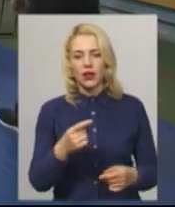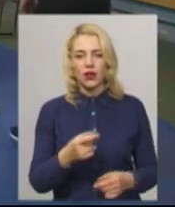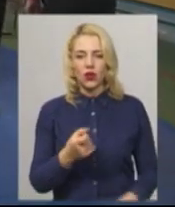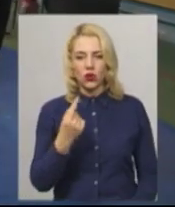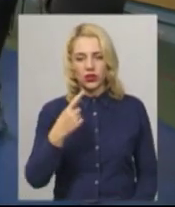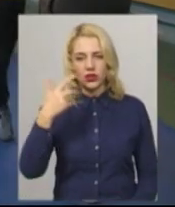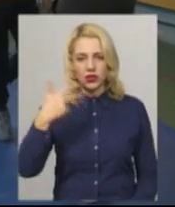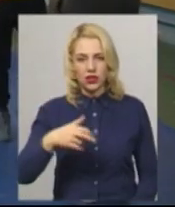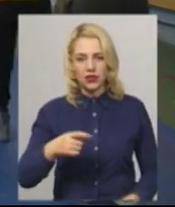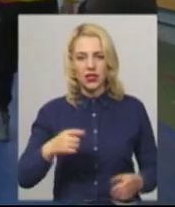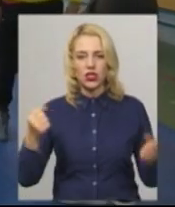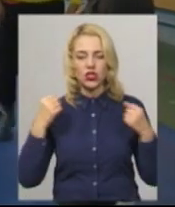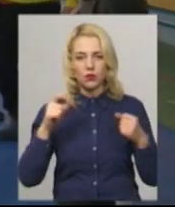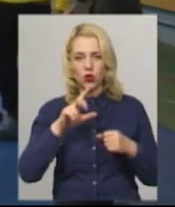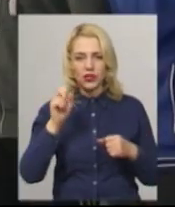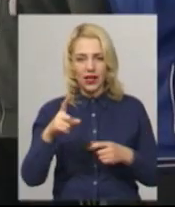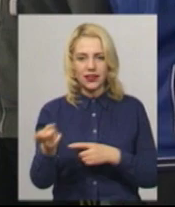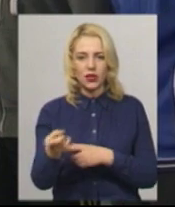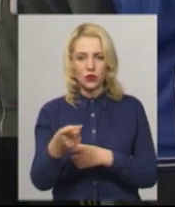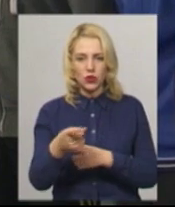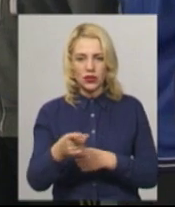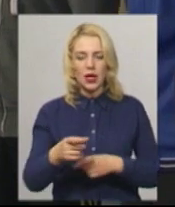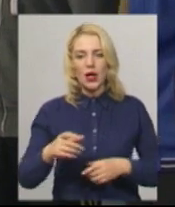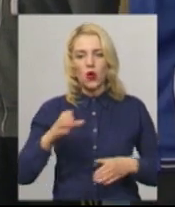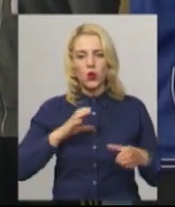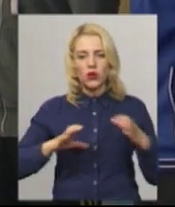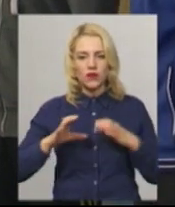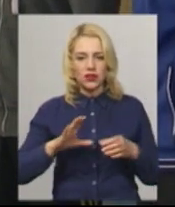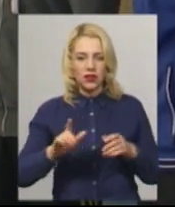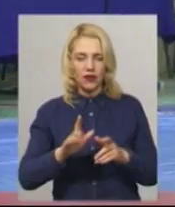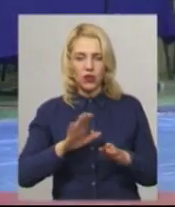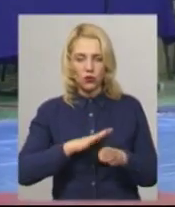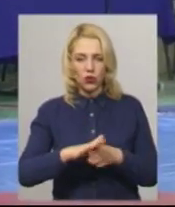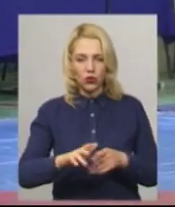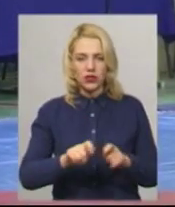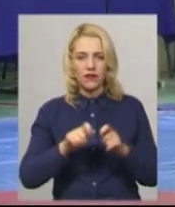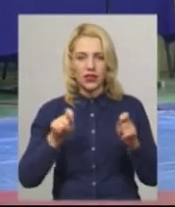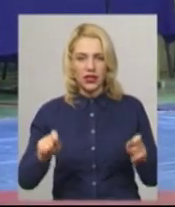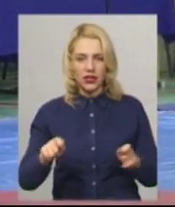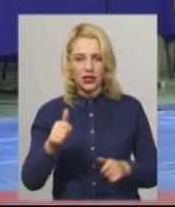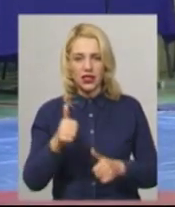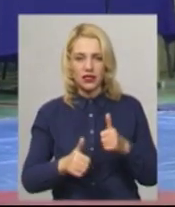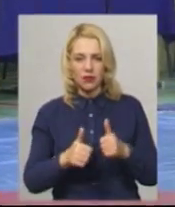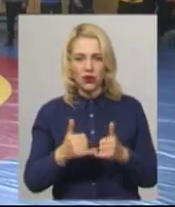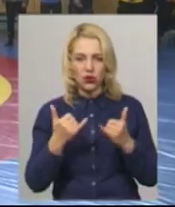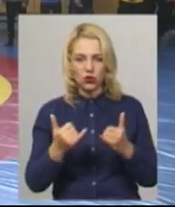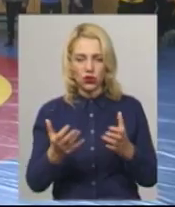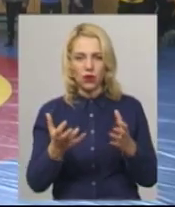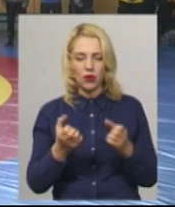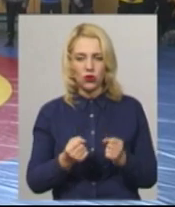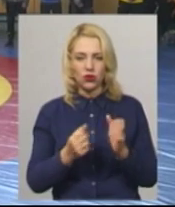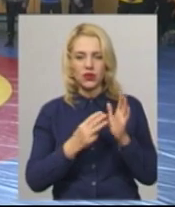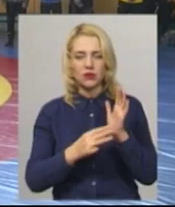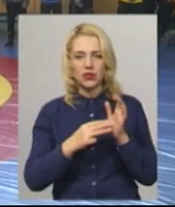-ту годину у спортзалі Тернопільського педагогічного університету відбулося відкриття змагань. Сьогодні участь у турнірі беруть 80 спортсменів.